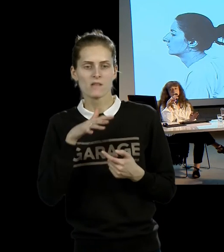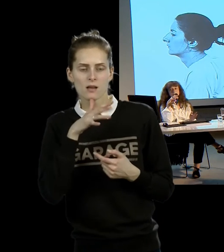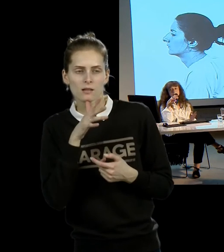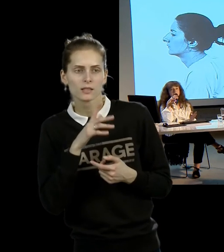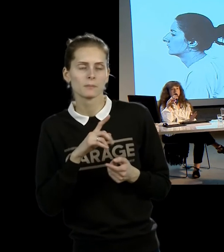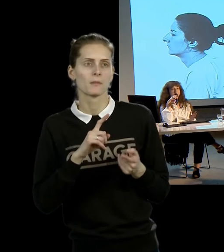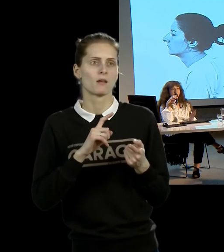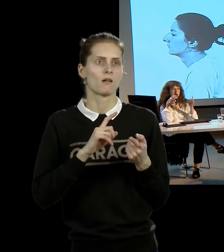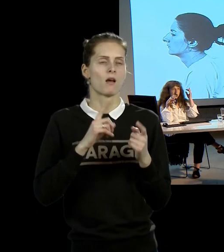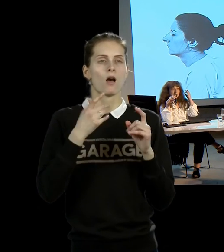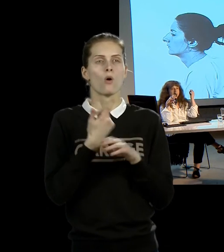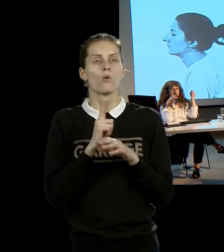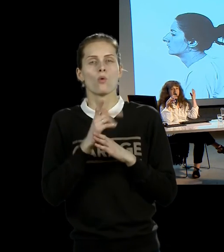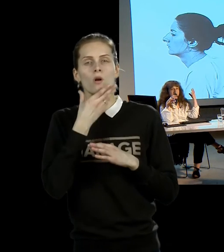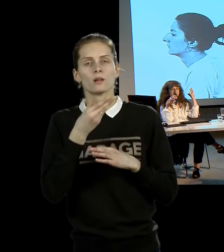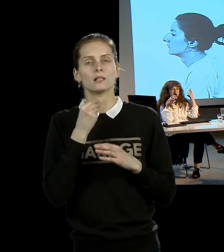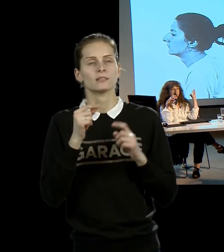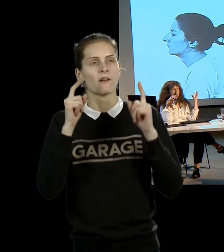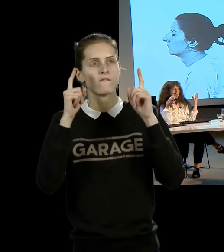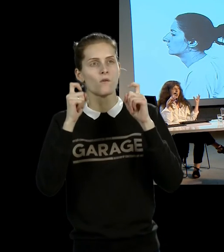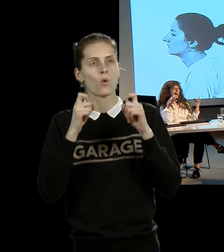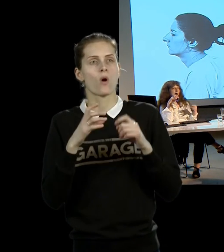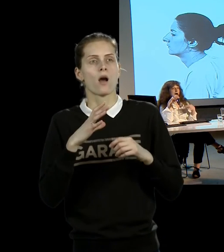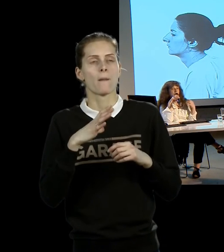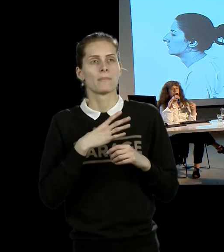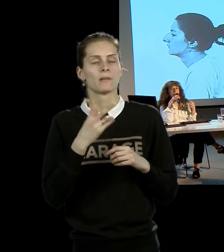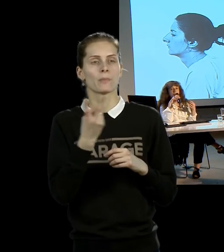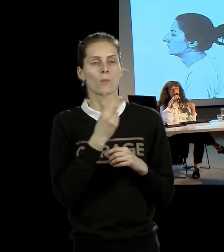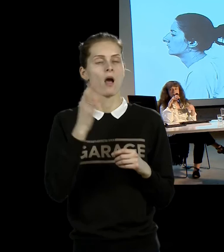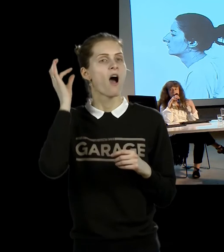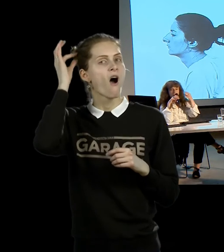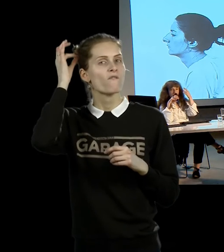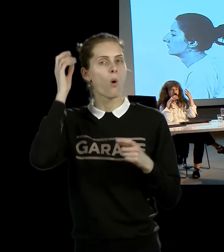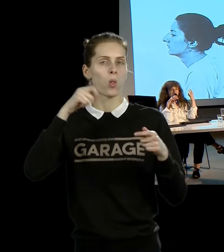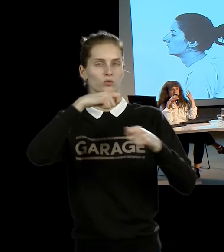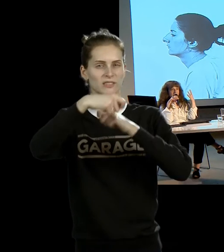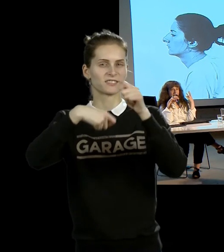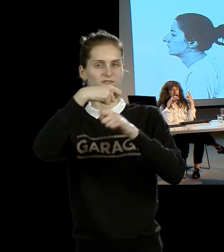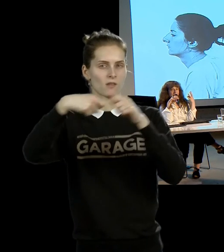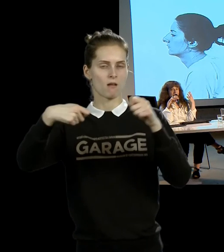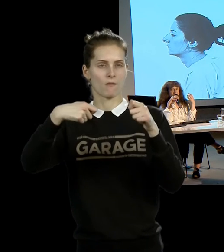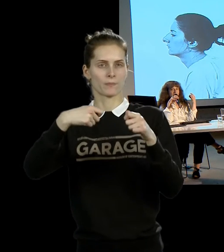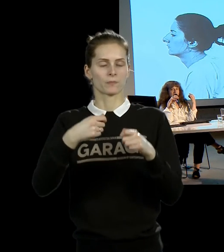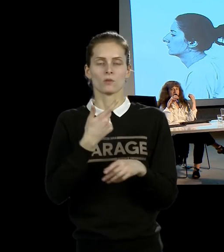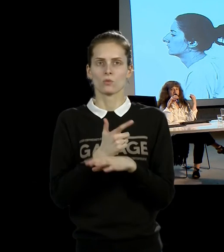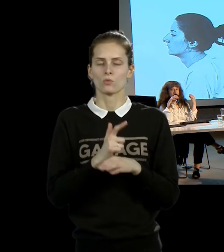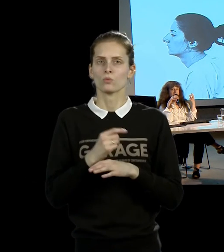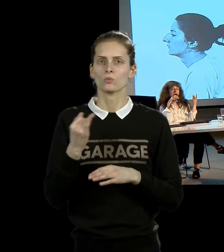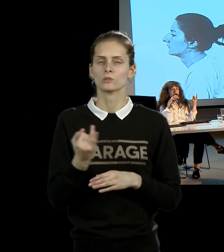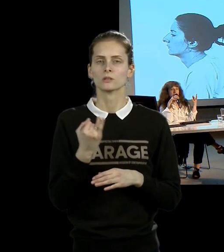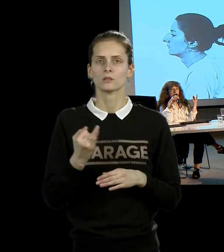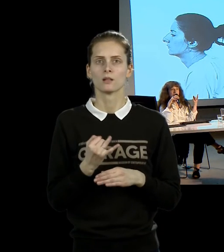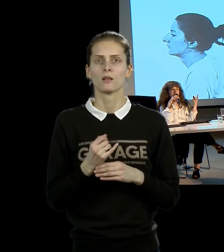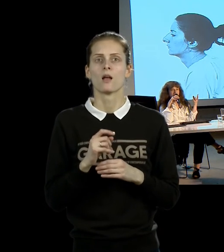они провели связанные волосами. Это тоже история когда они связаны волосами, ситуация которая